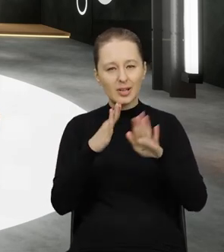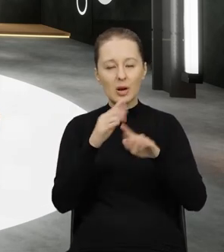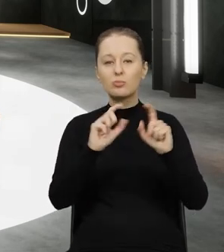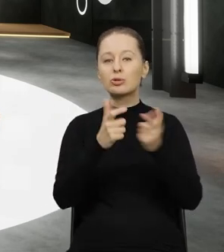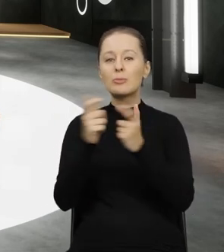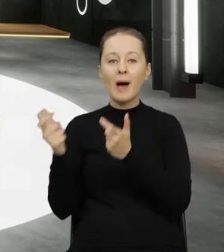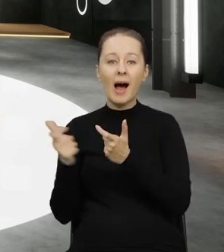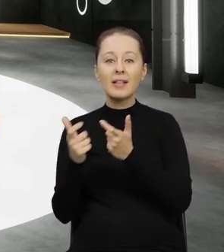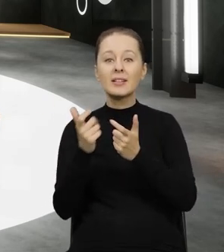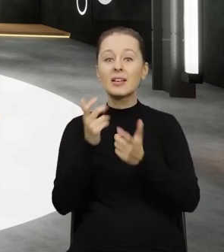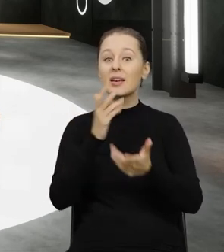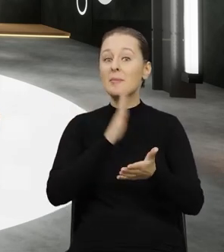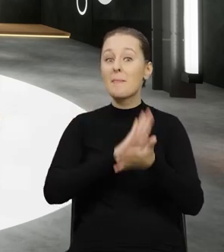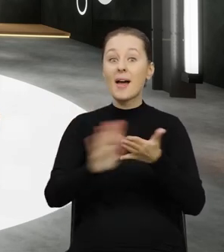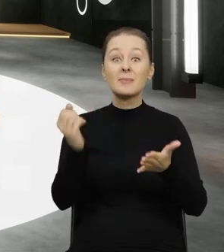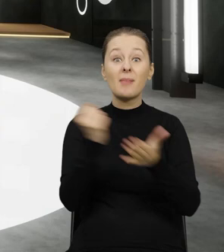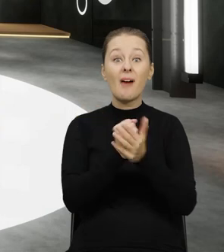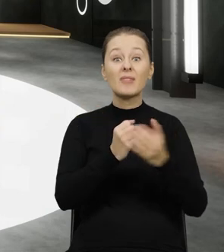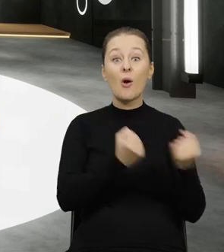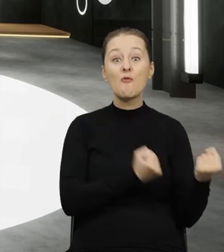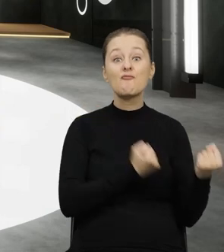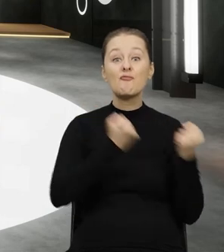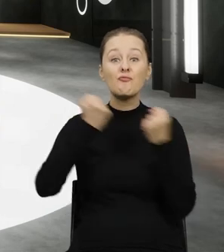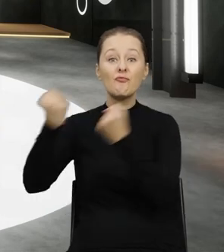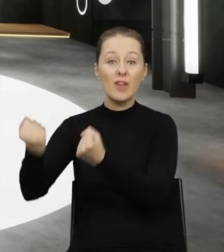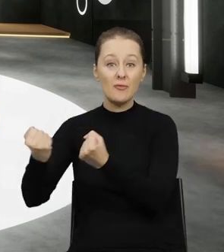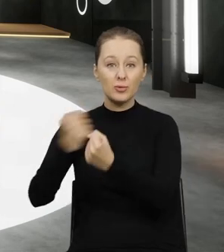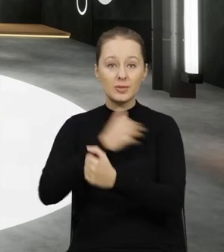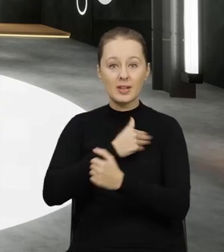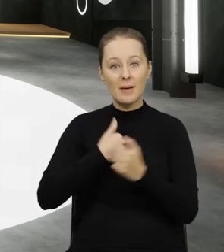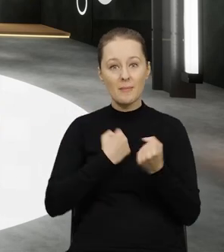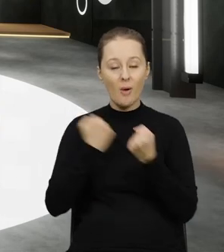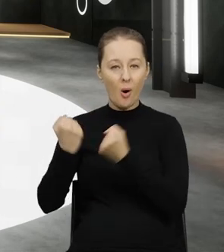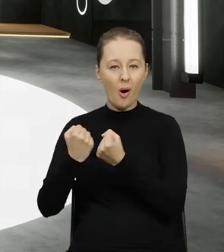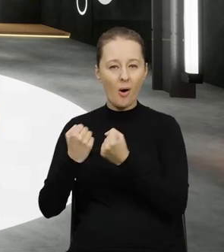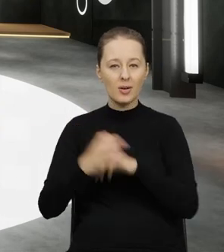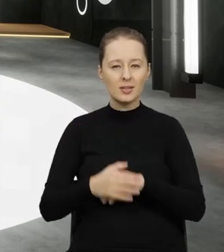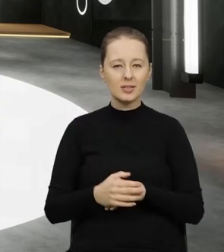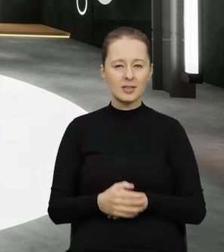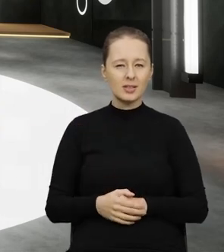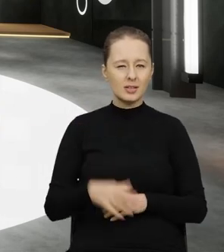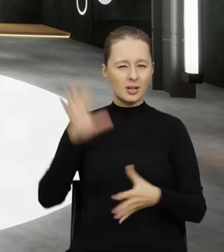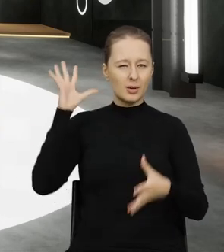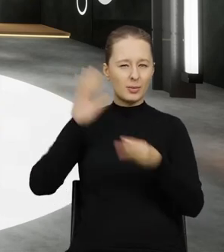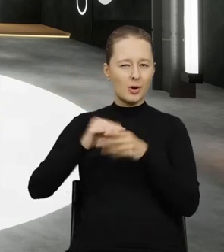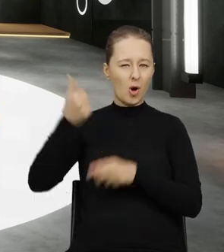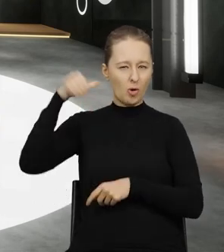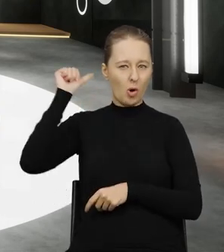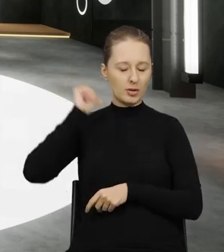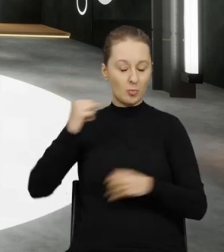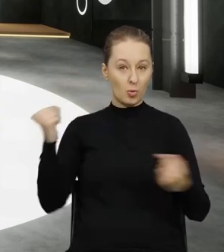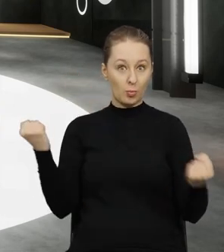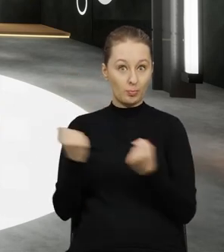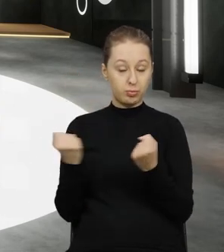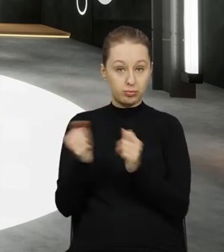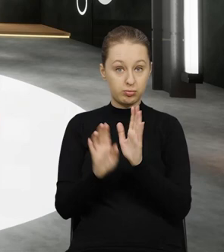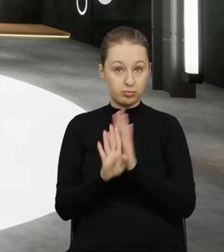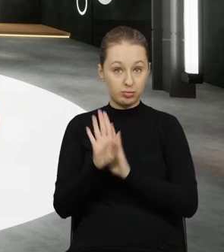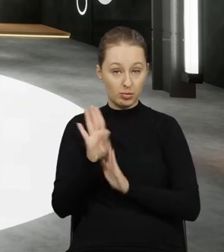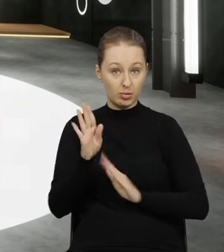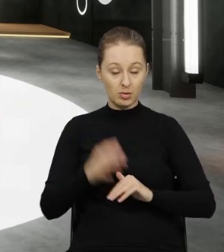przypadki nielegalnego wywozu. Co obserwujemy w ostatnich latach, nasiliło się to w ubiegłym roku,